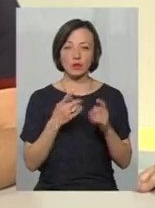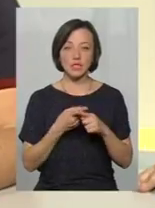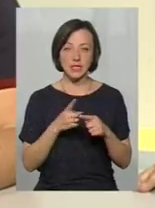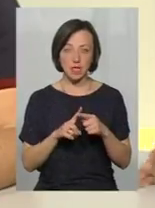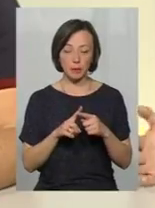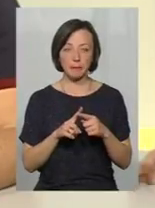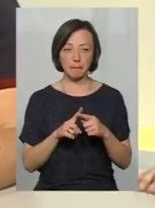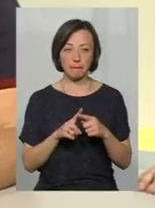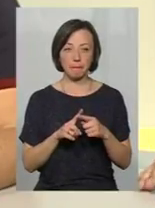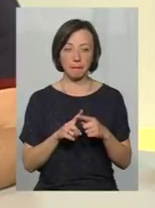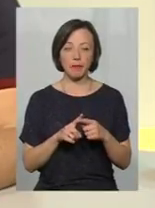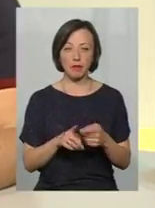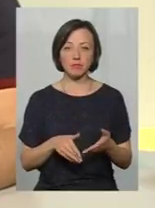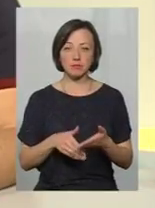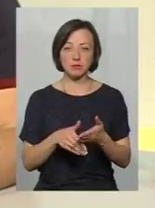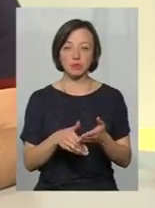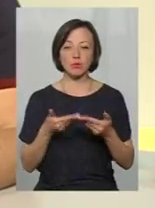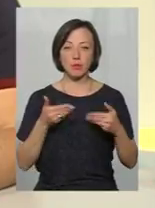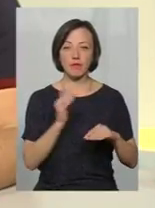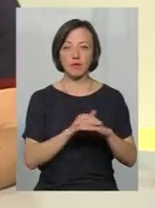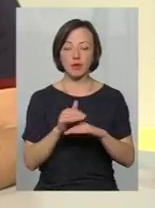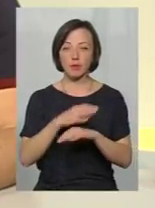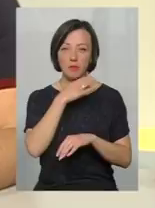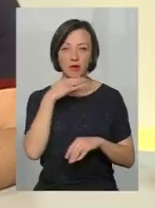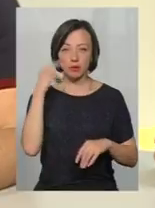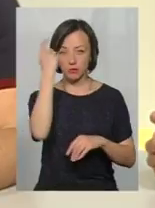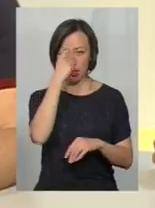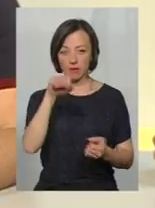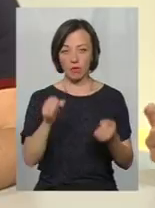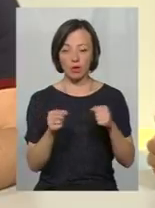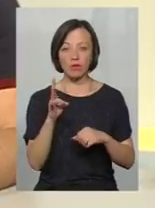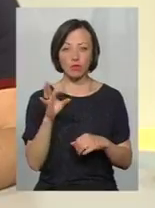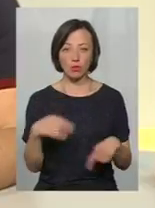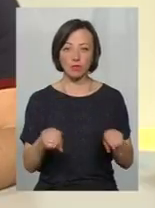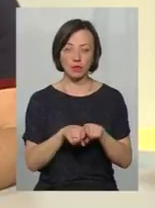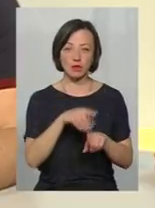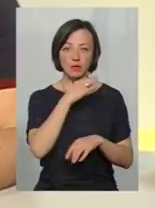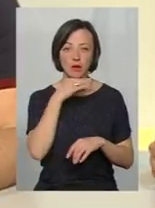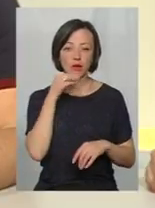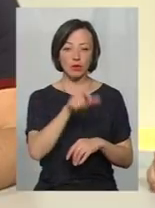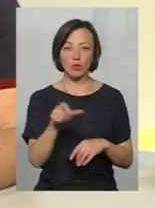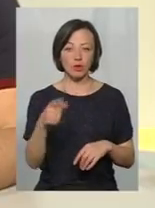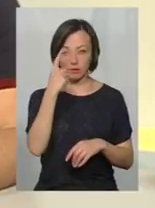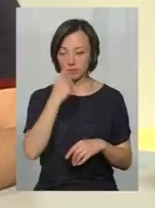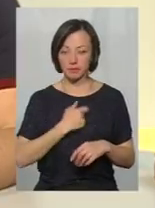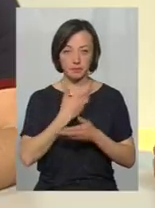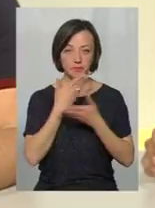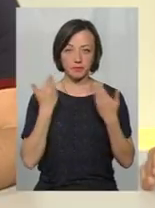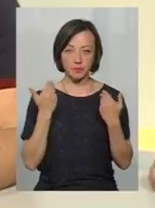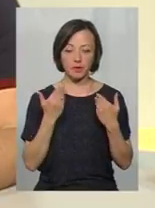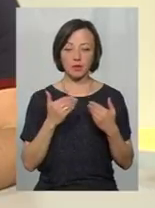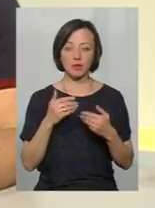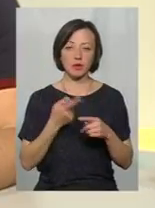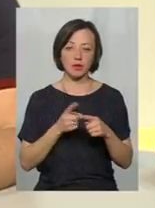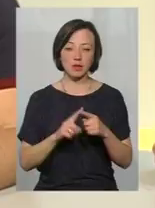досить сприяє тому, що ми виявляємо велику кількість нетверезих водіїв. Але все ж таки багато людей не повідомляє. Багато людей проходить